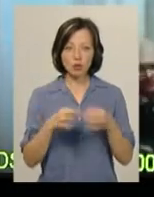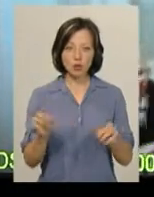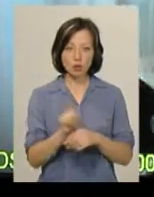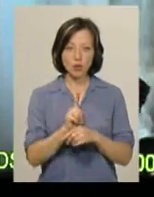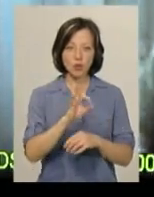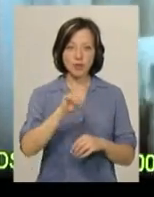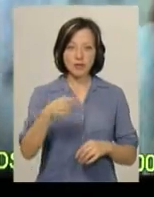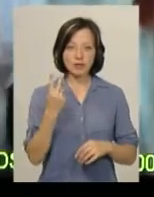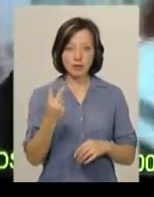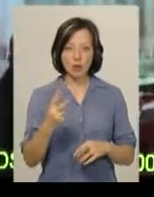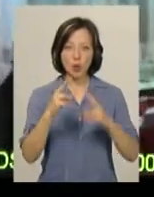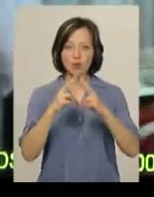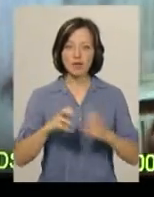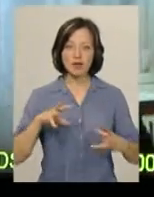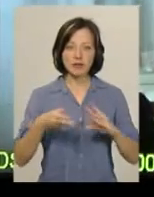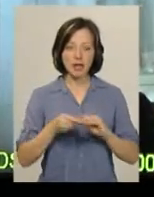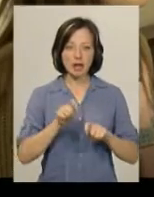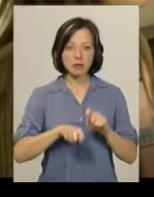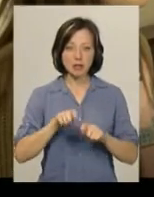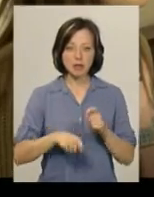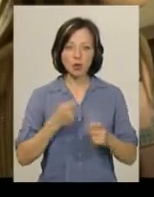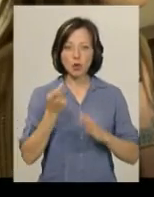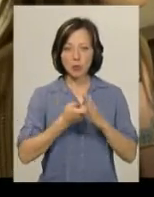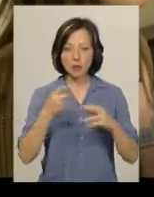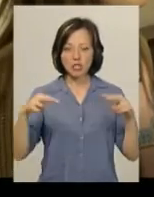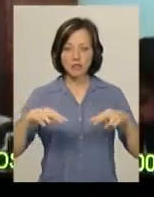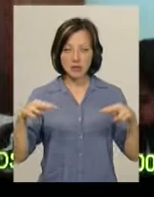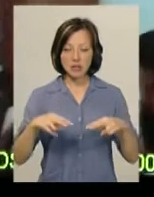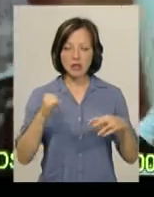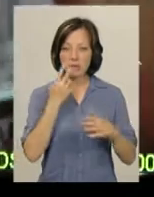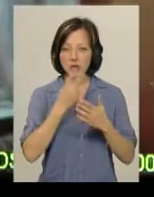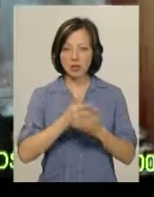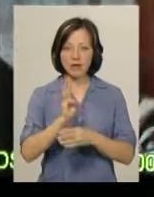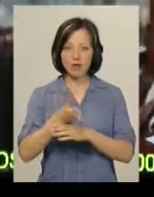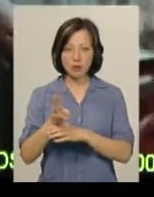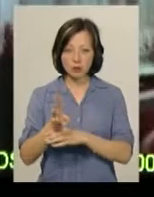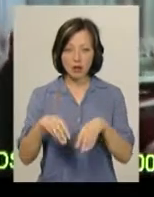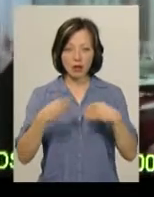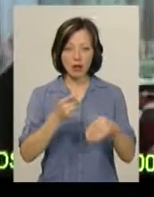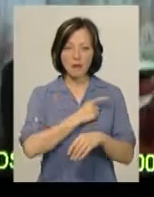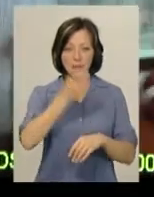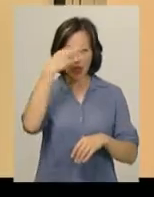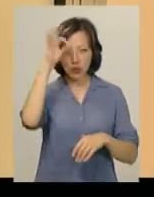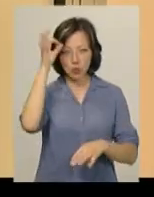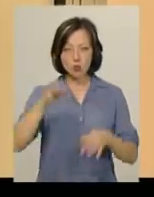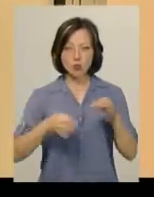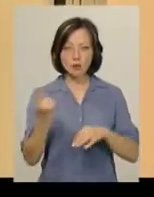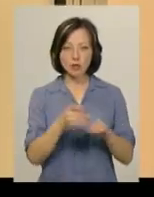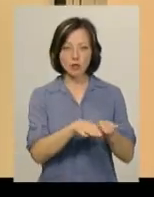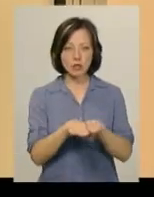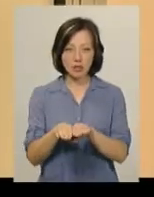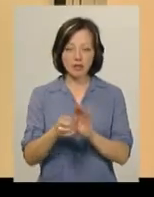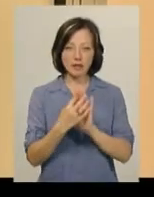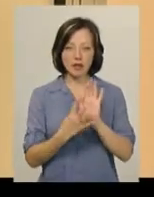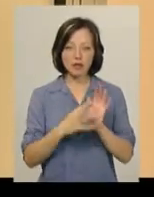,2%. Розглянувши висновки експертизи, допитавши свідків, а також переглянувши відео, надане патрульними, суд першої інстанції